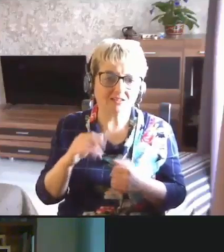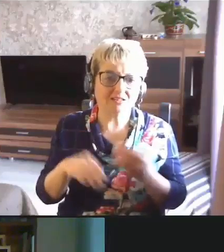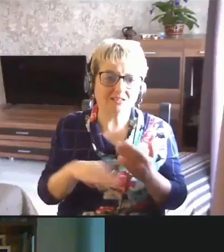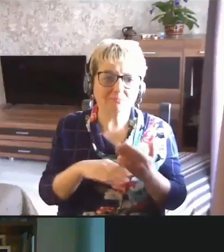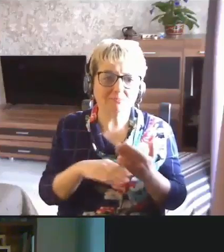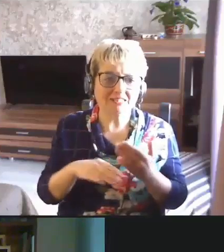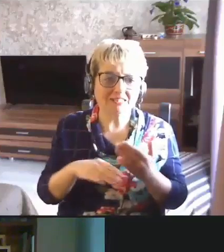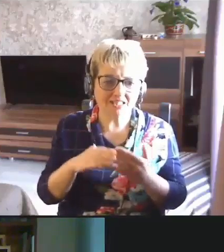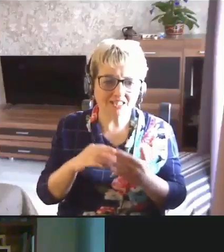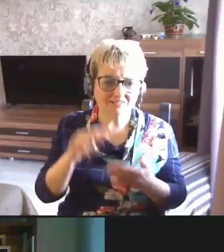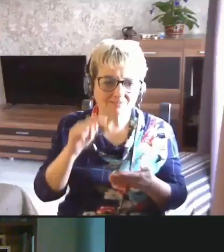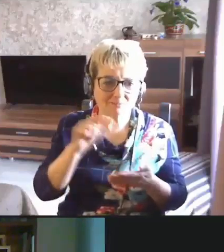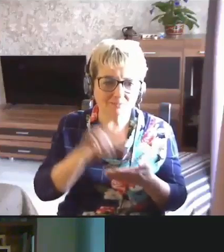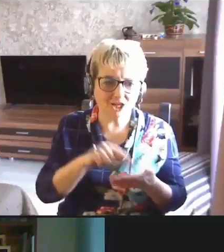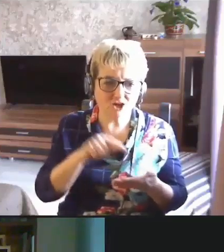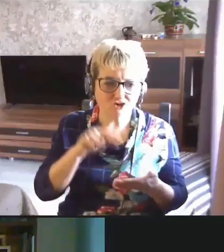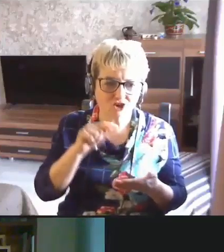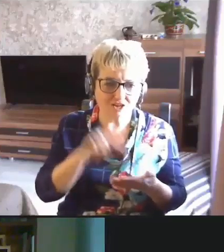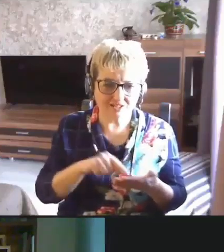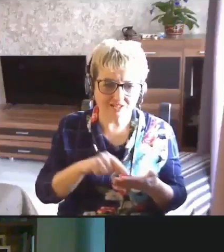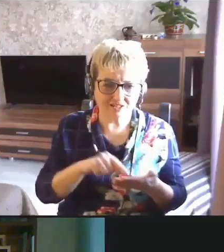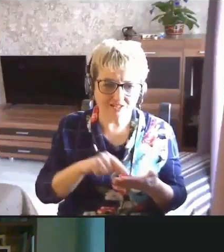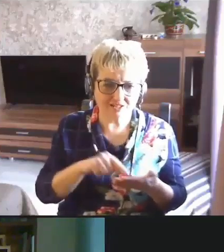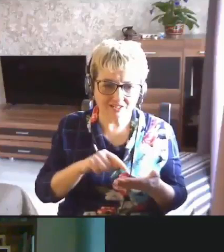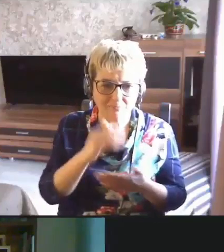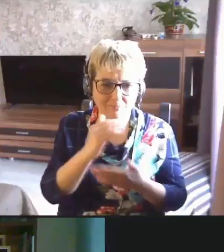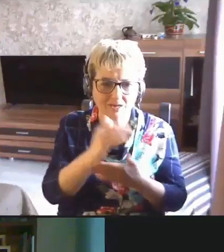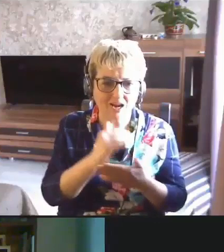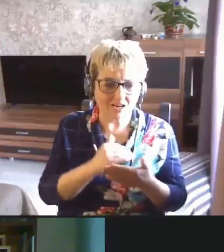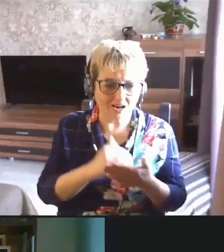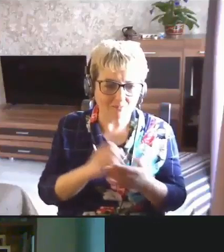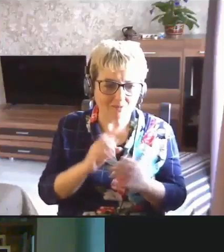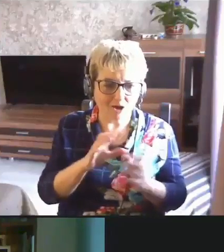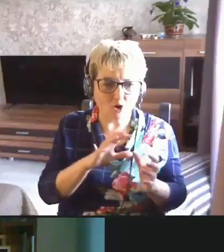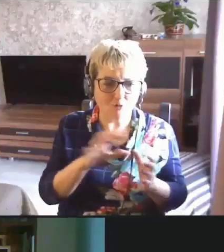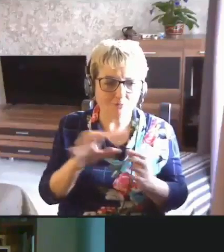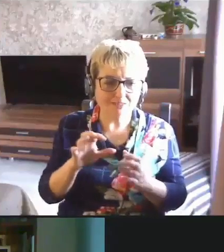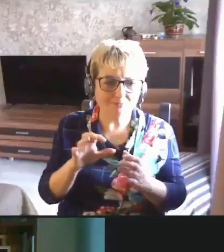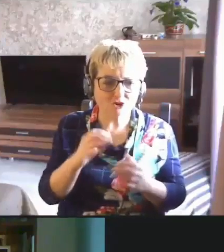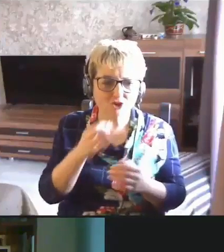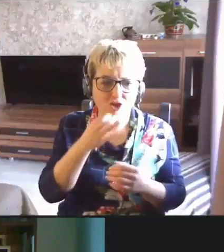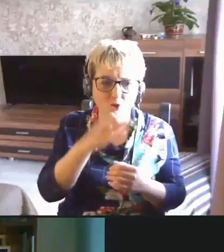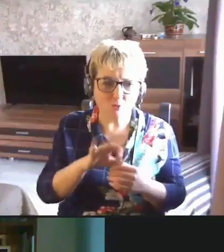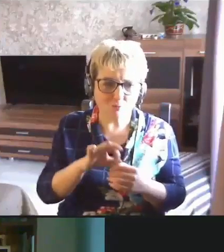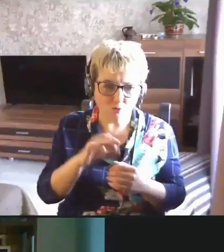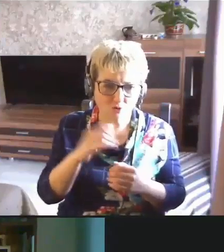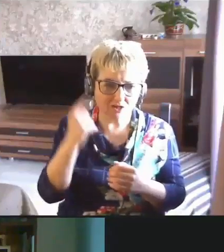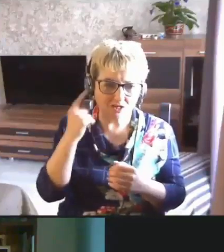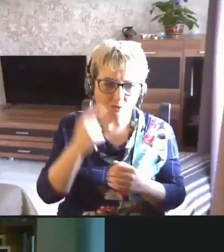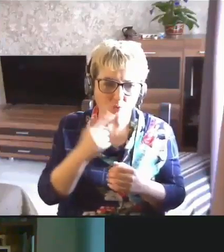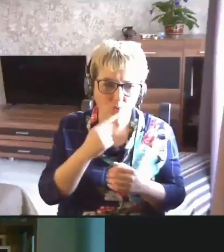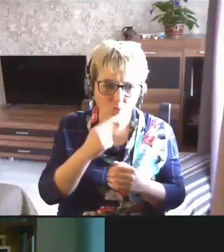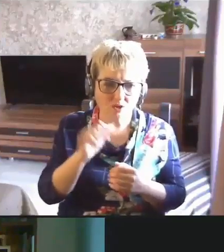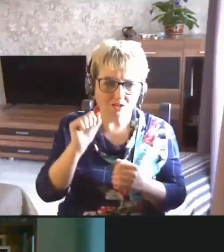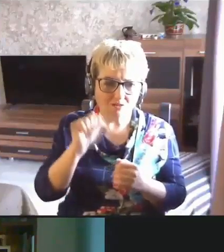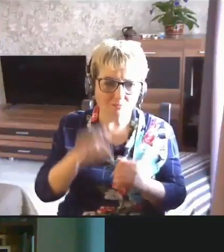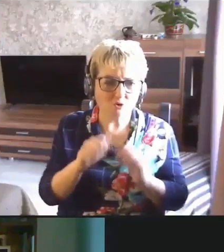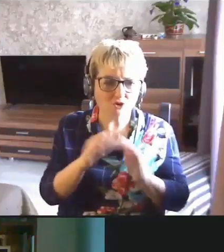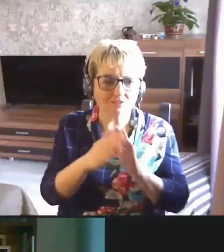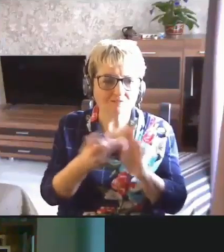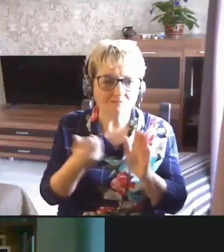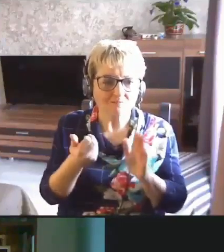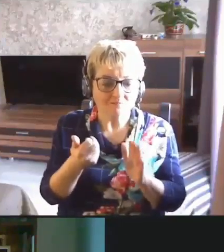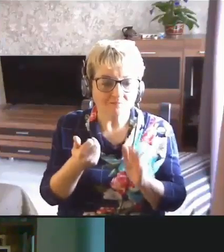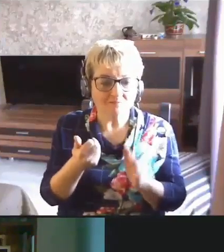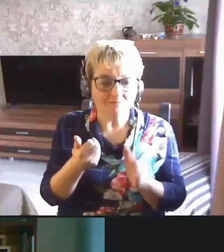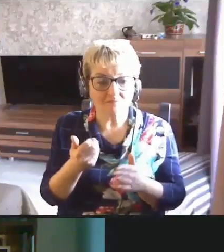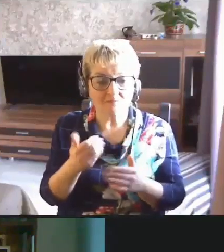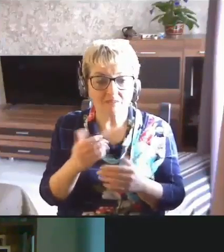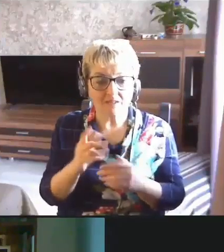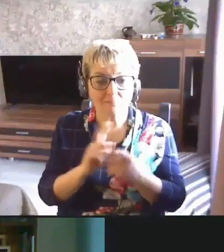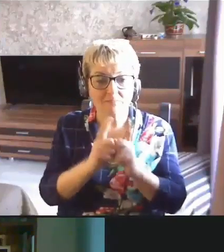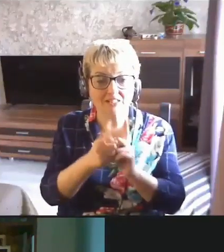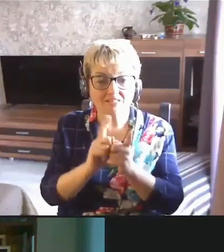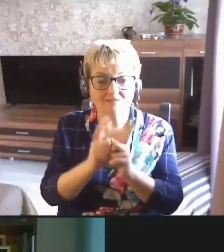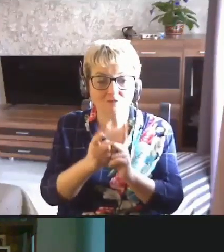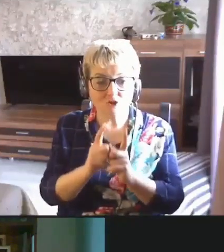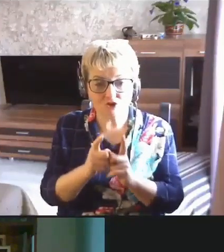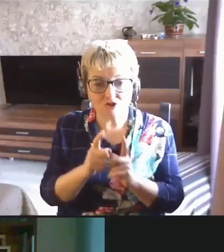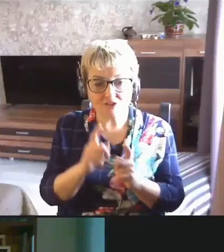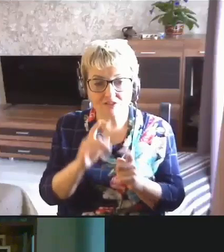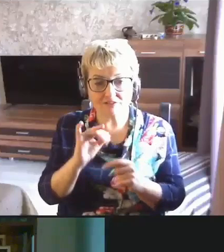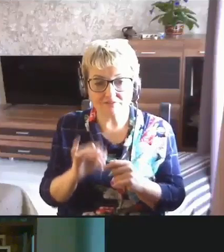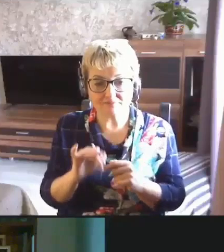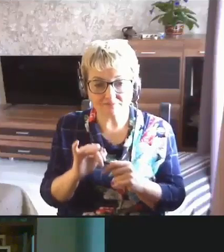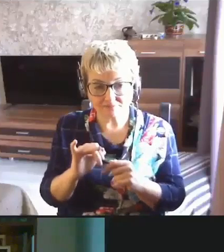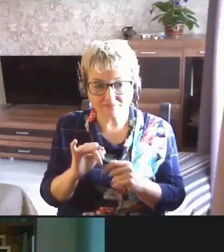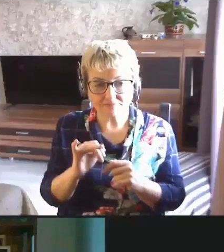впоследствии нажатие программного печенья любой глухой может вызвать переводчика